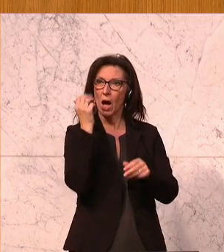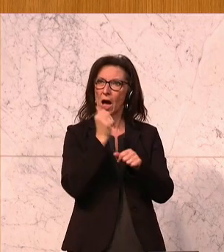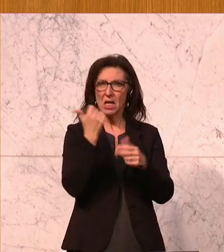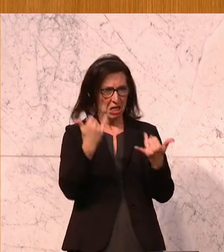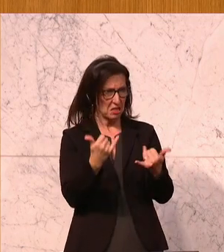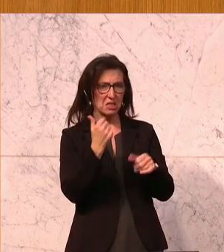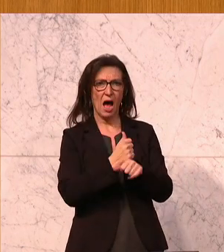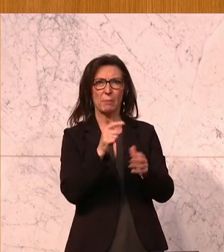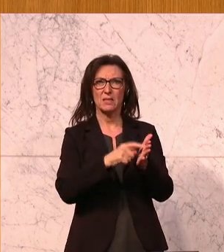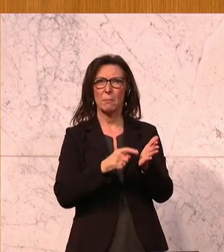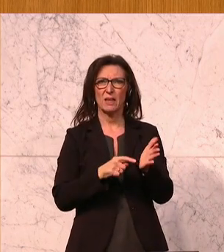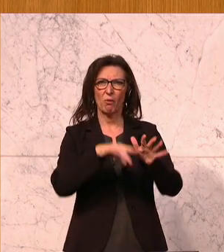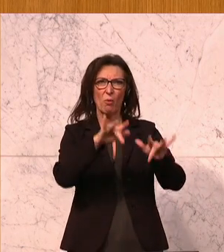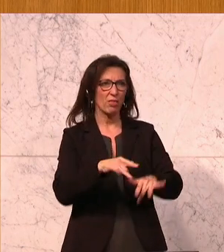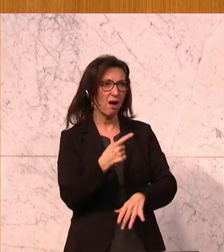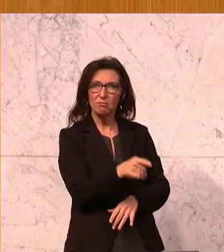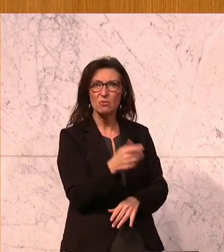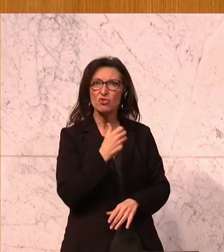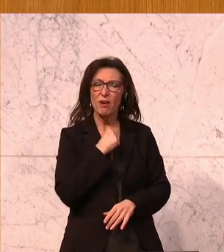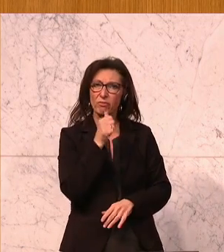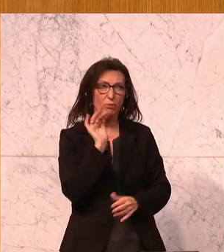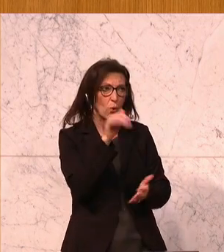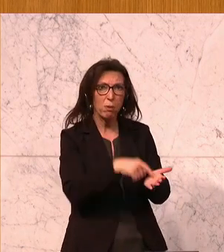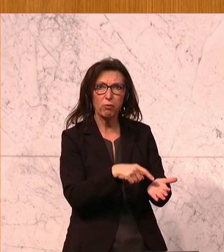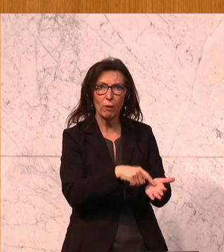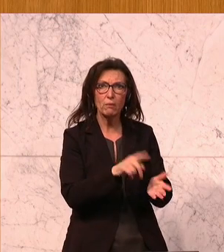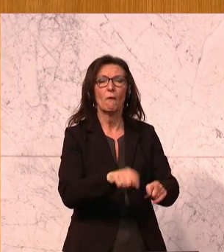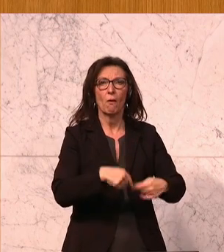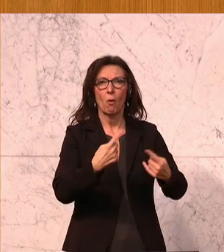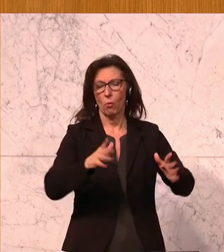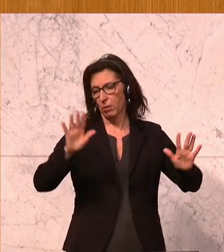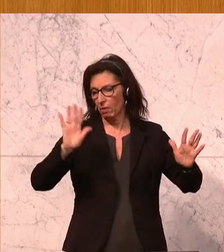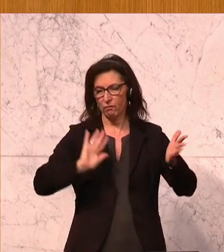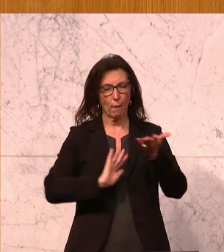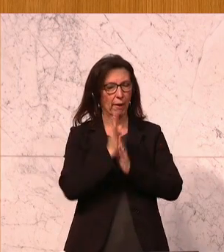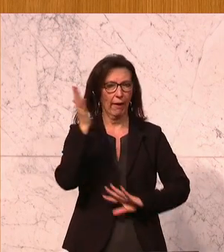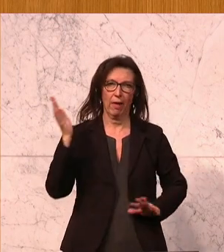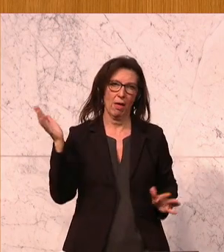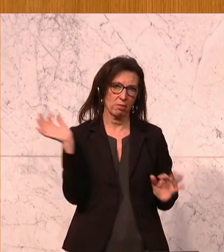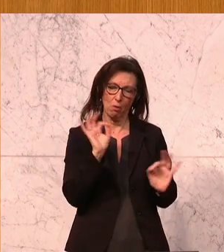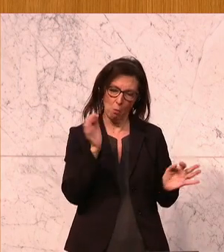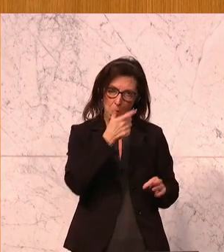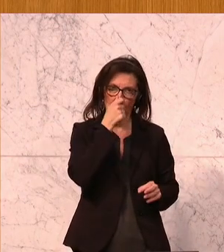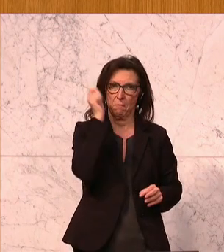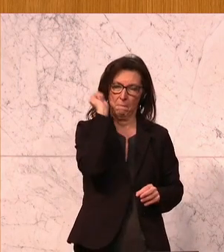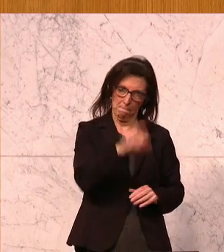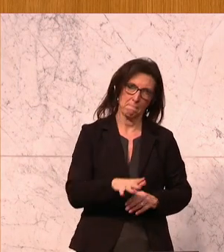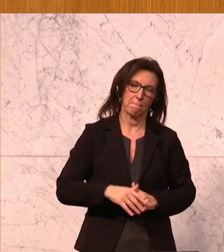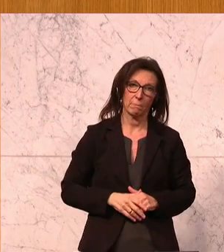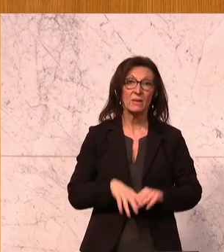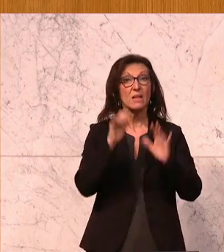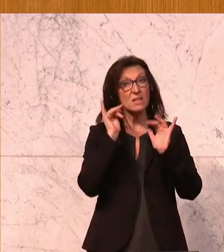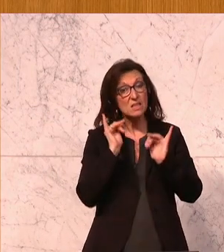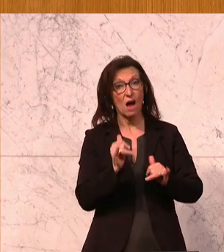geschaffen, die sie kaum bewältigen können, überfordern und letztlich dazu führen, dass sie ausbrennen oder das Handtuch werfen. Ja,